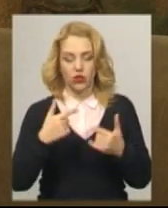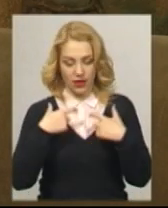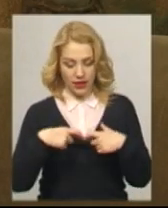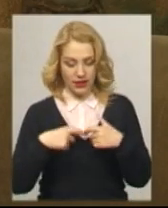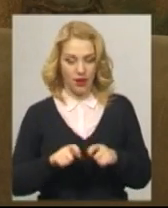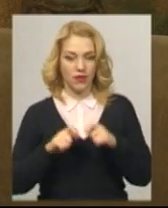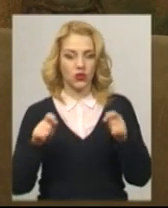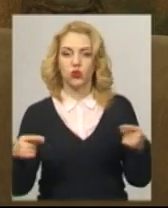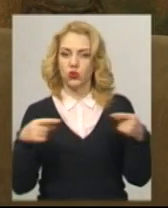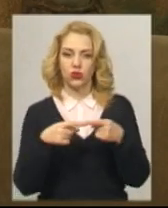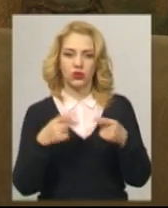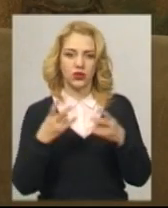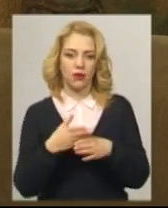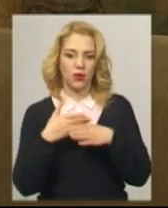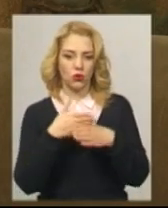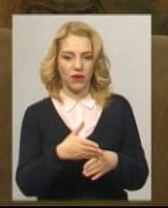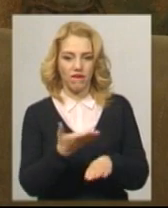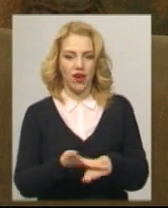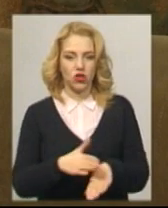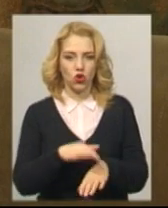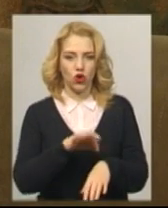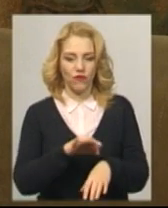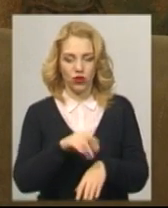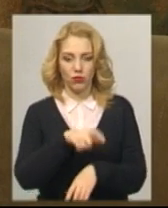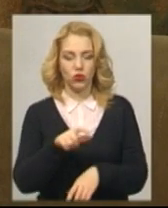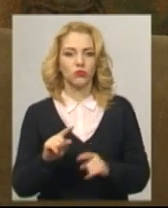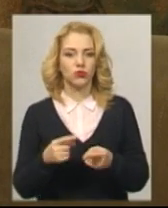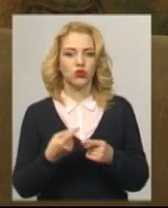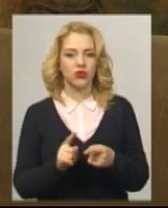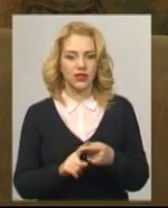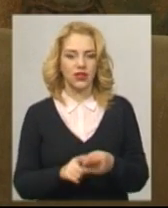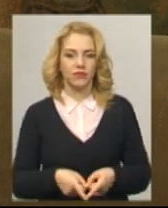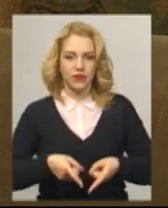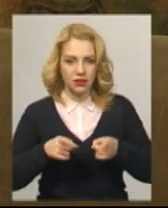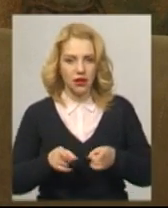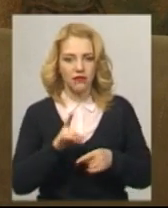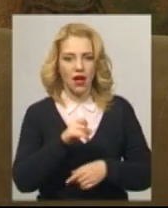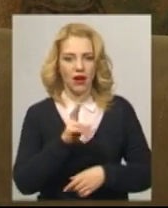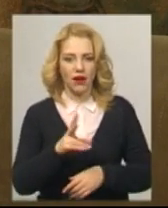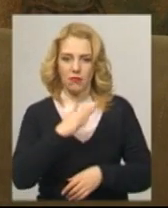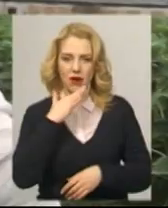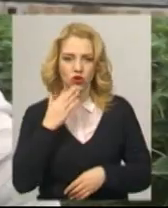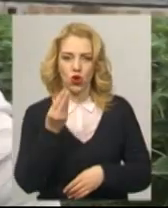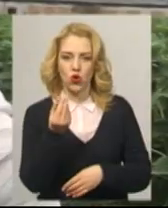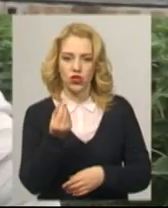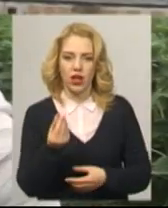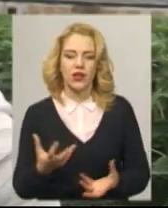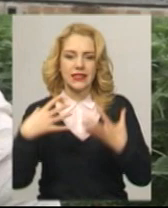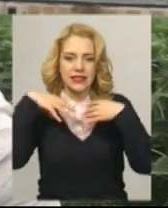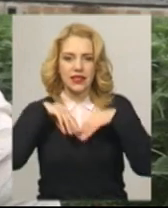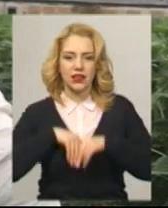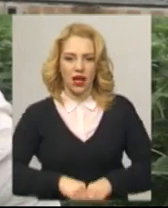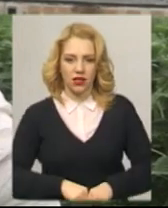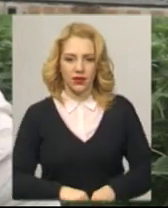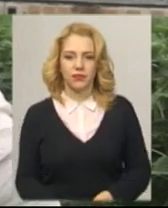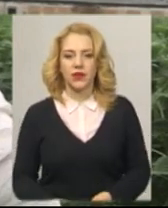відкрила, точно, що треба допомагати важко хворим людям, тому що це насправді рак, він дуже багато грошей з'їдає. Подолавши рак,